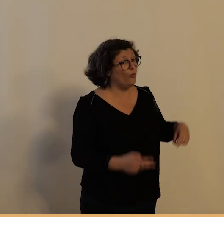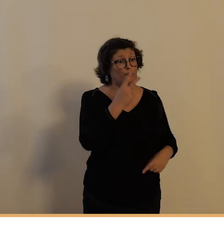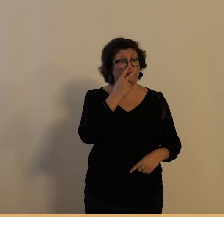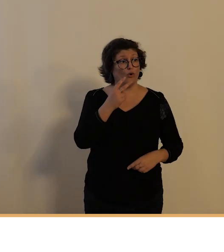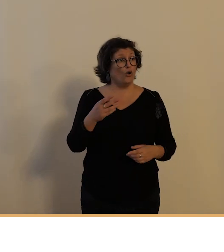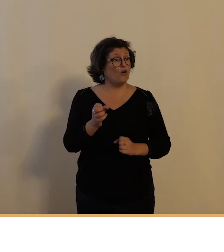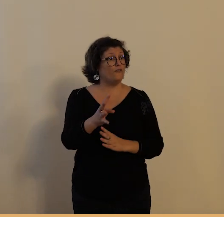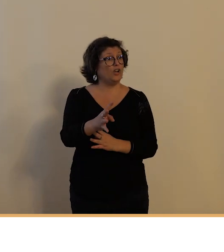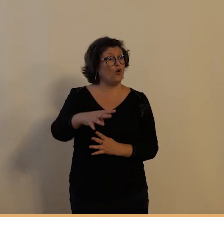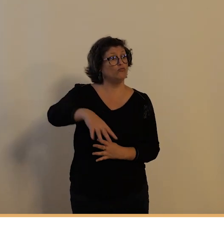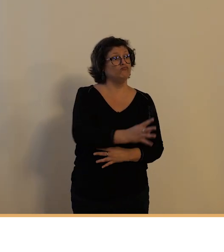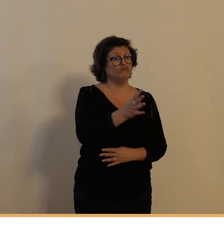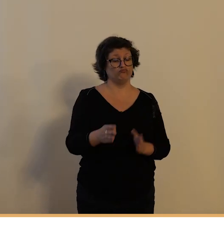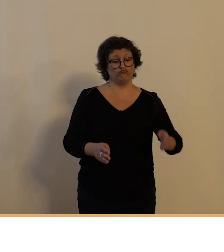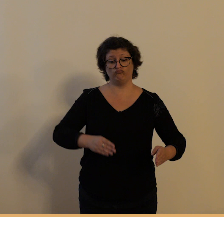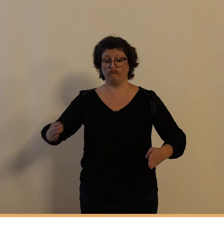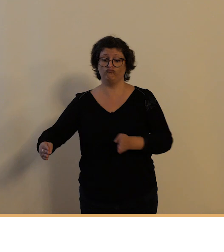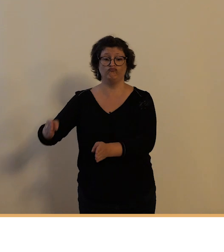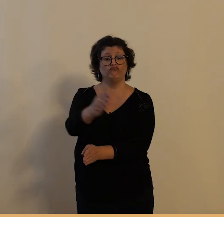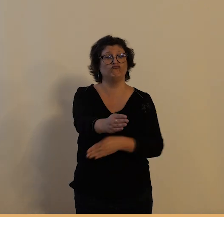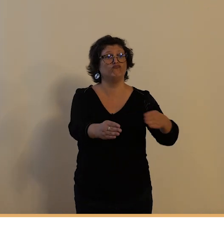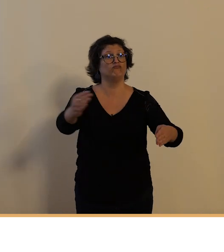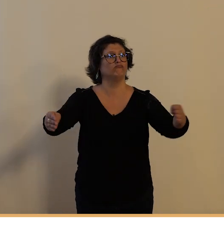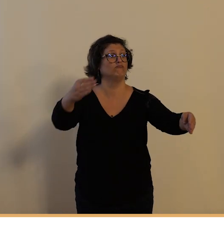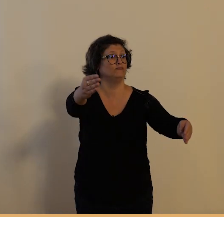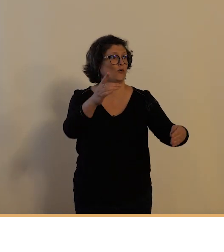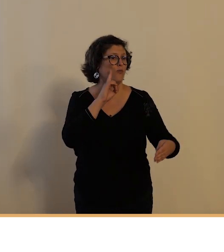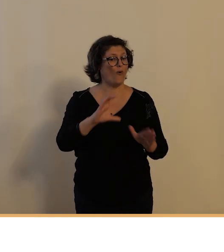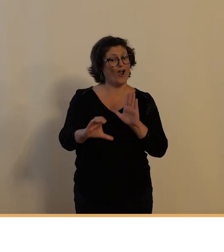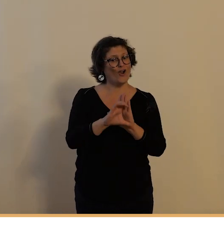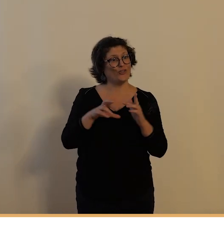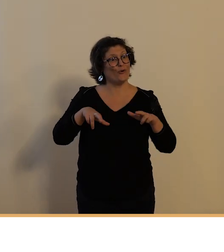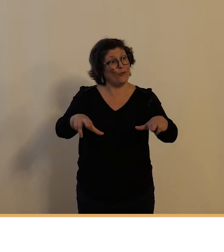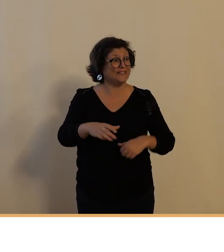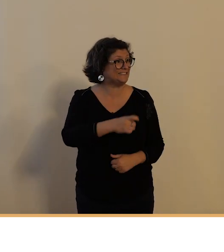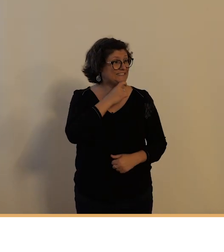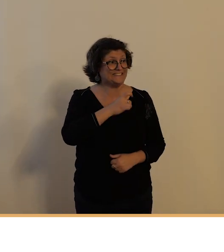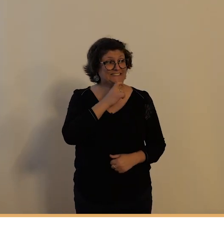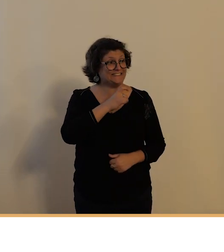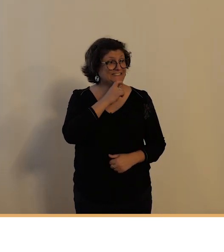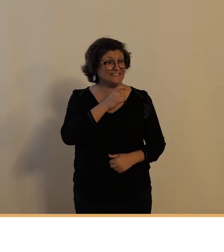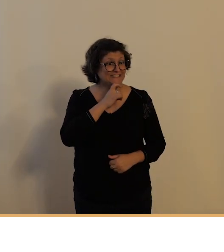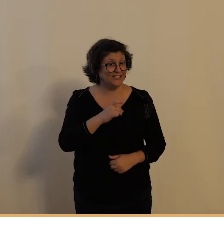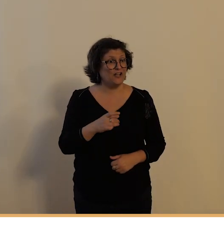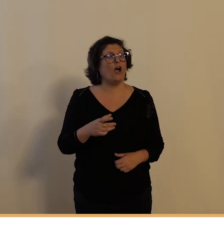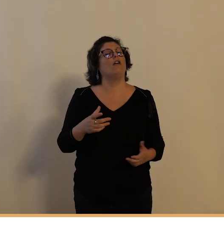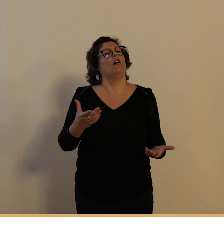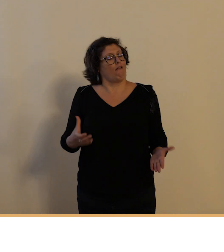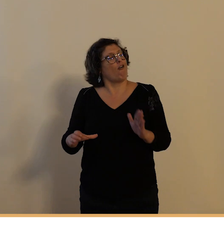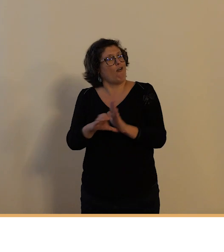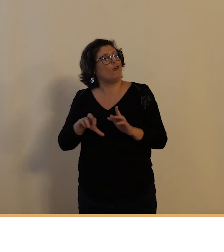tout simplement parce que la notion du code de la route n'est pas encore établie et la notion de la circulation à droite et